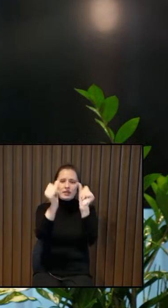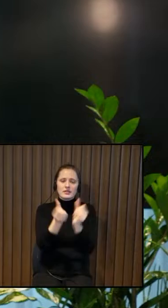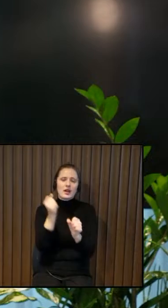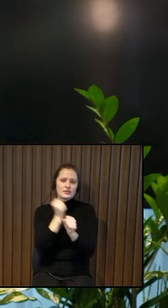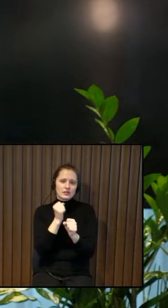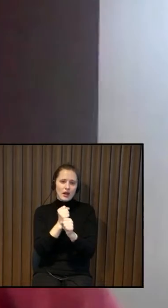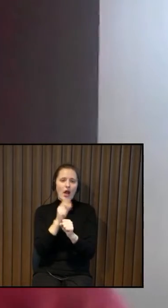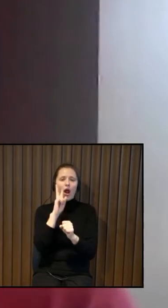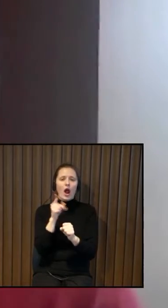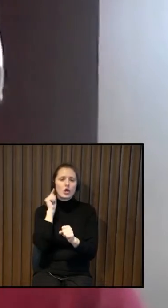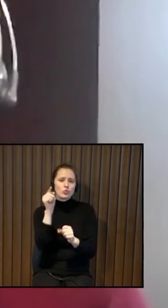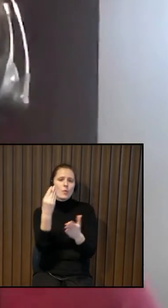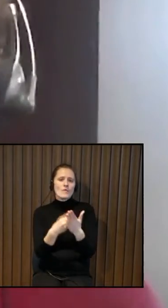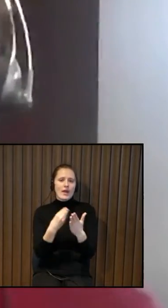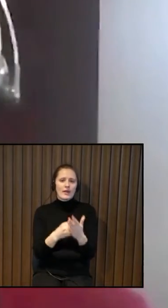vērtējat?